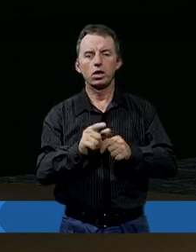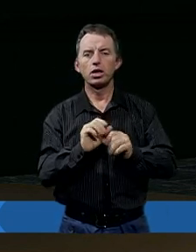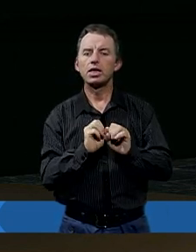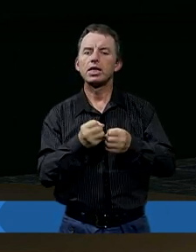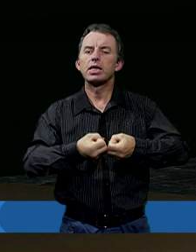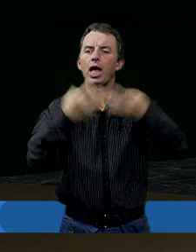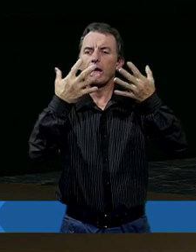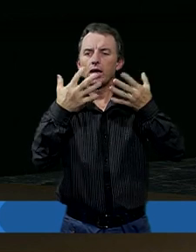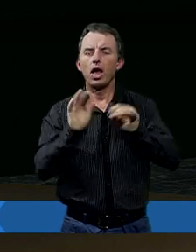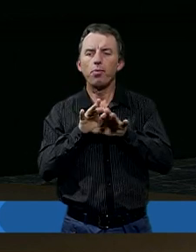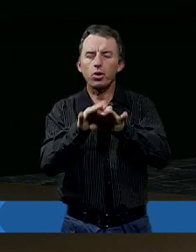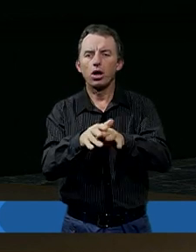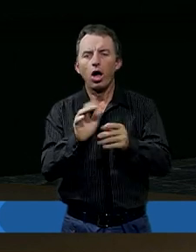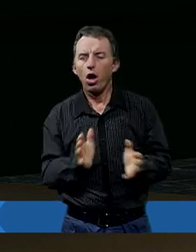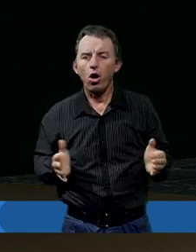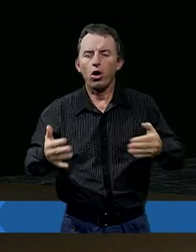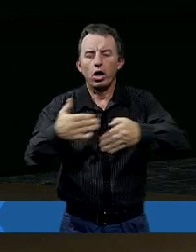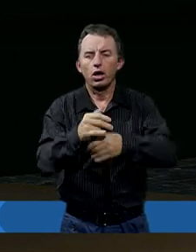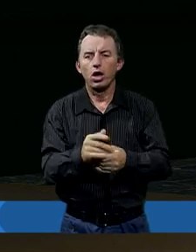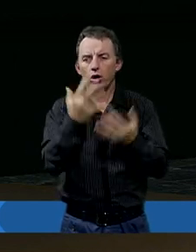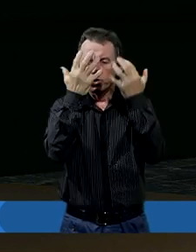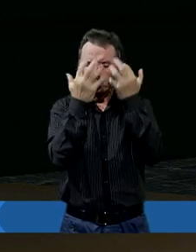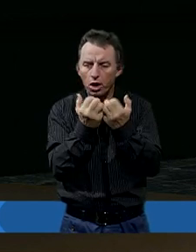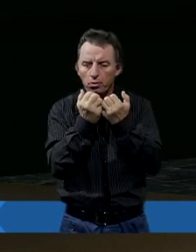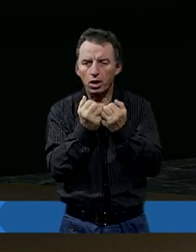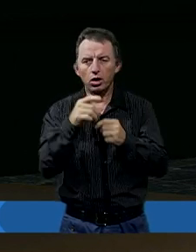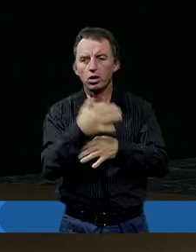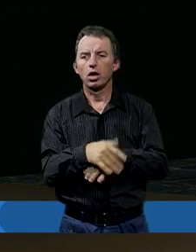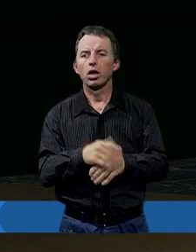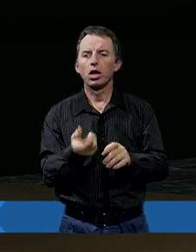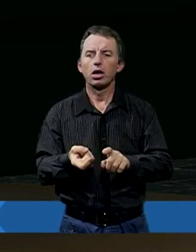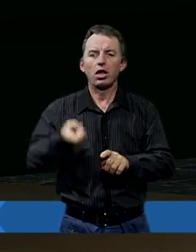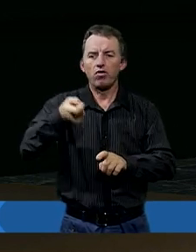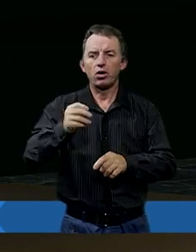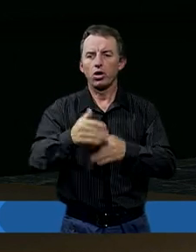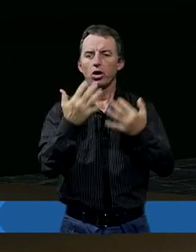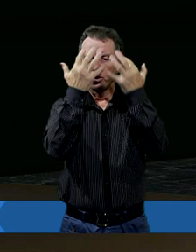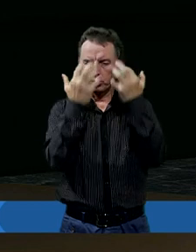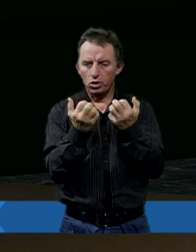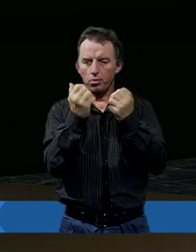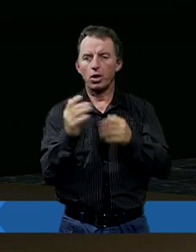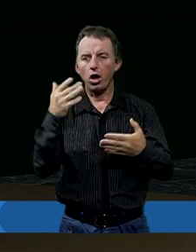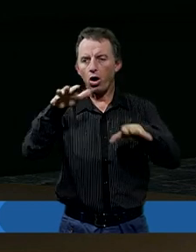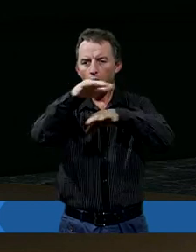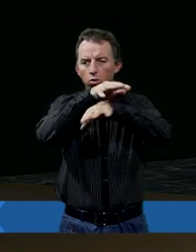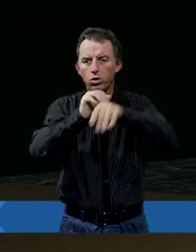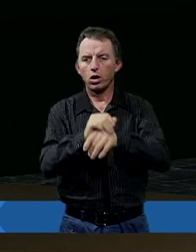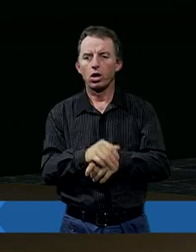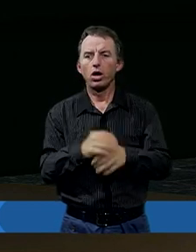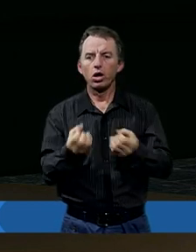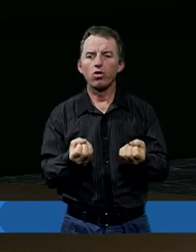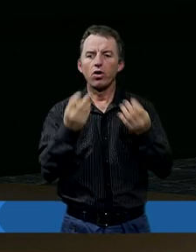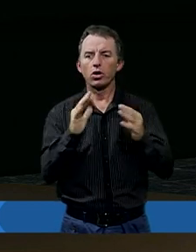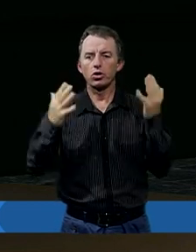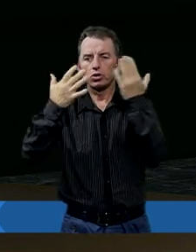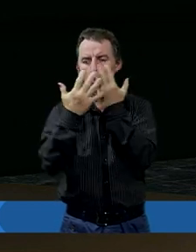promień. Bodaj by go ogarnęła ciemność i pomroka, zawisnął nad nim ciemny obłok, trwożyły